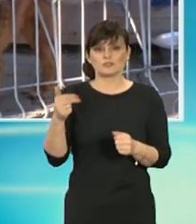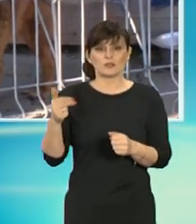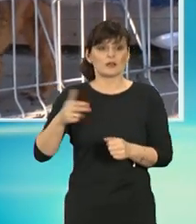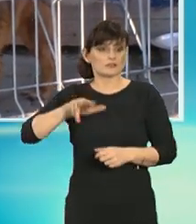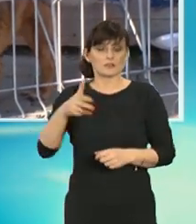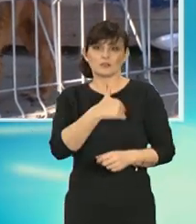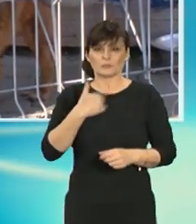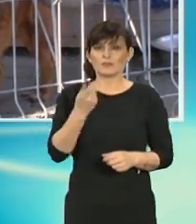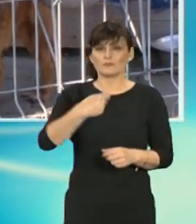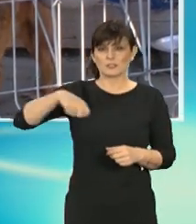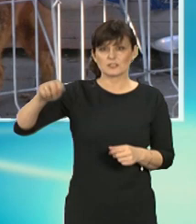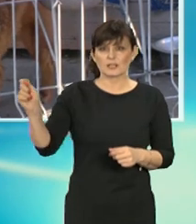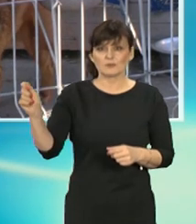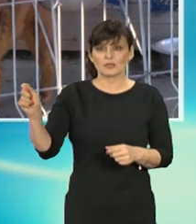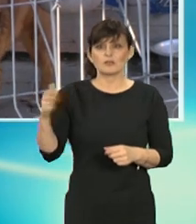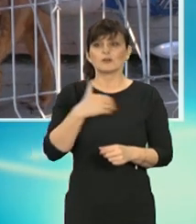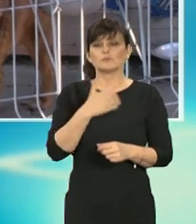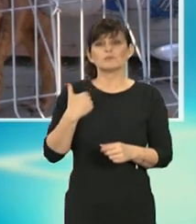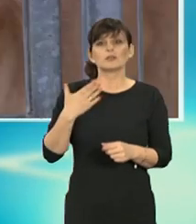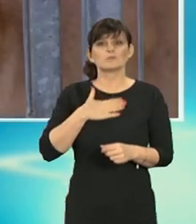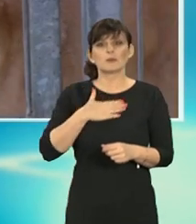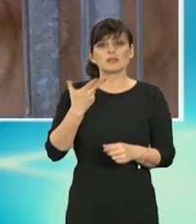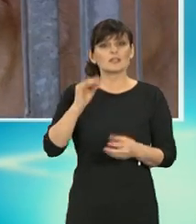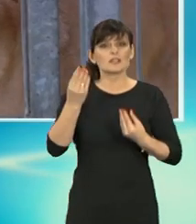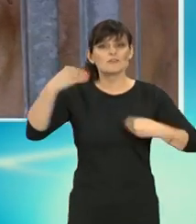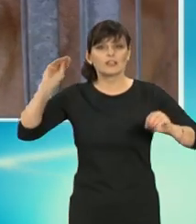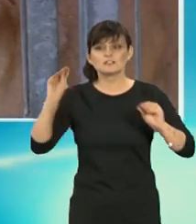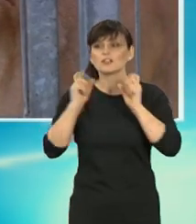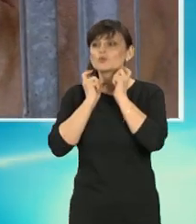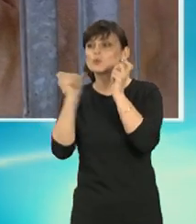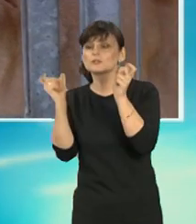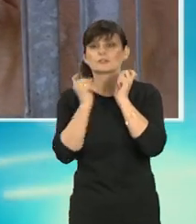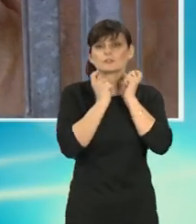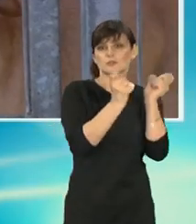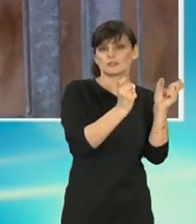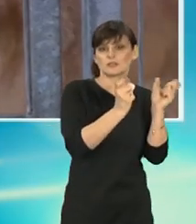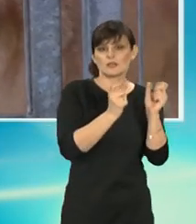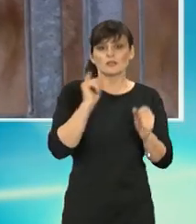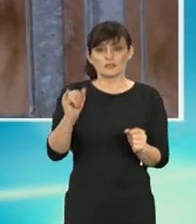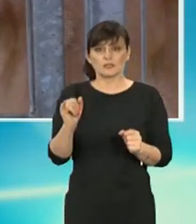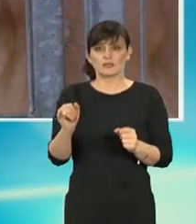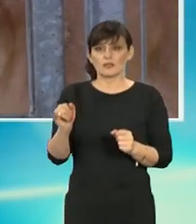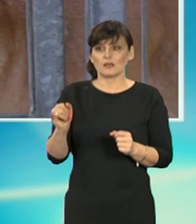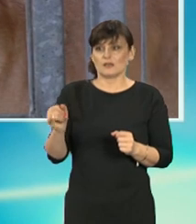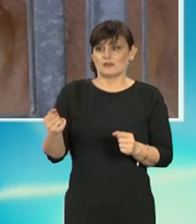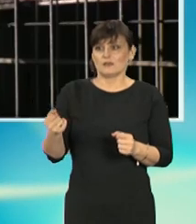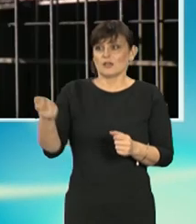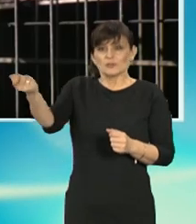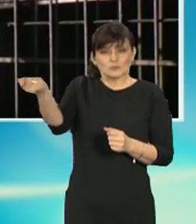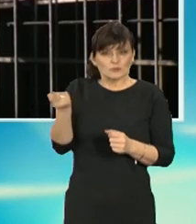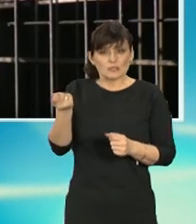wyjeżdżamy, bo wtedy mamy też największą ilość zgłoszeń, ściągnięcie takiego